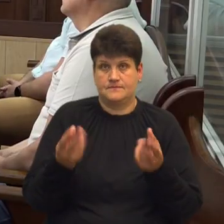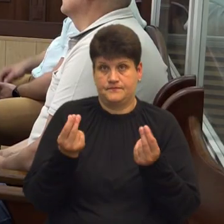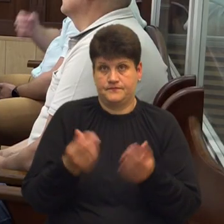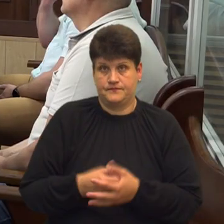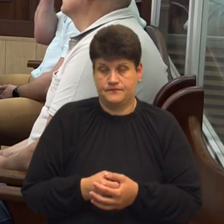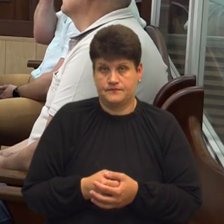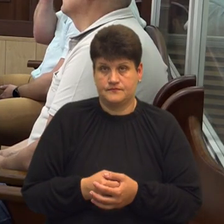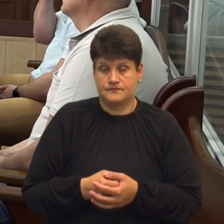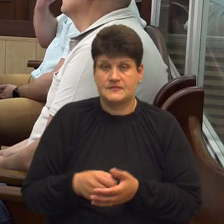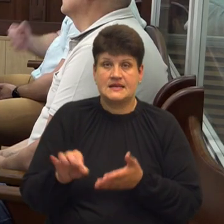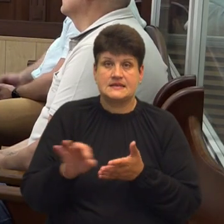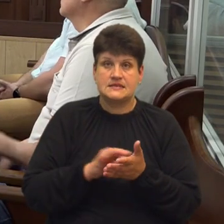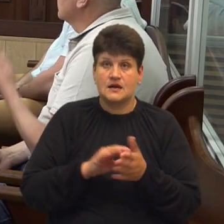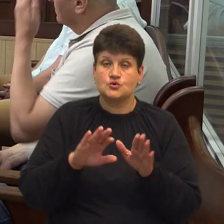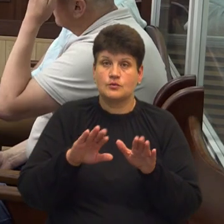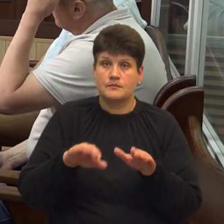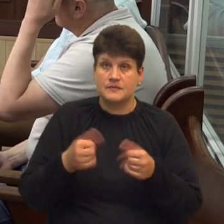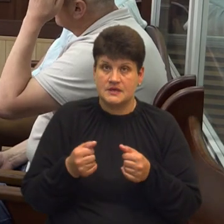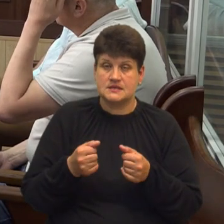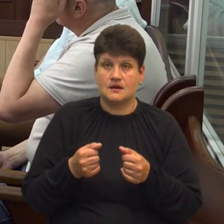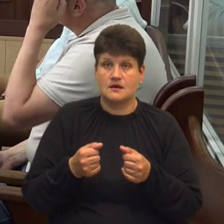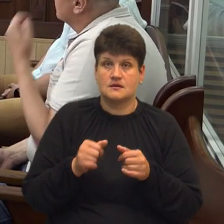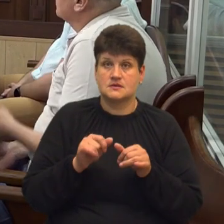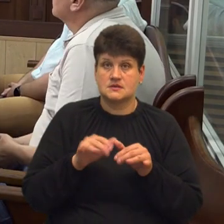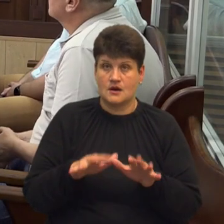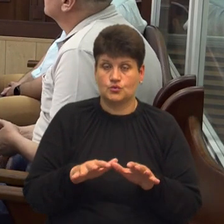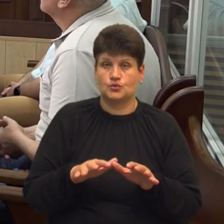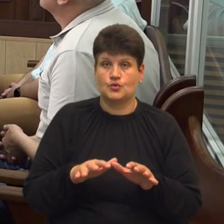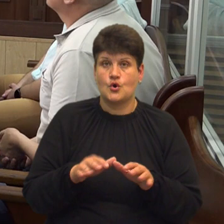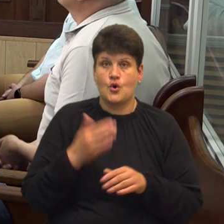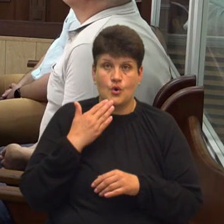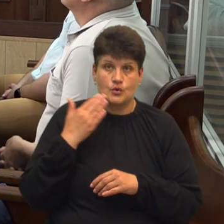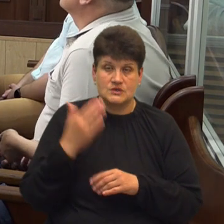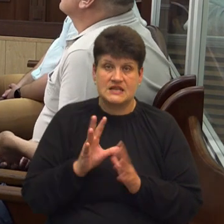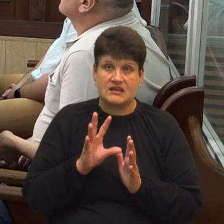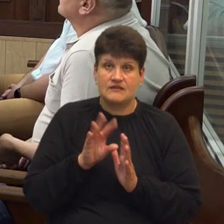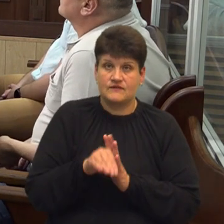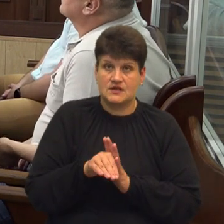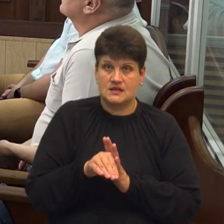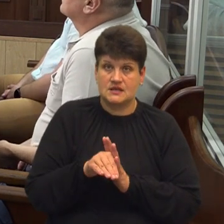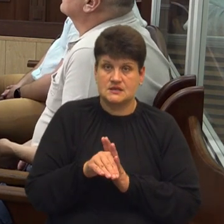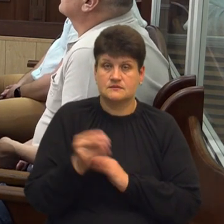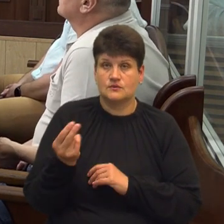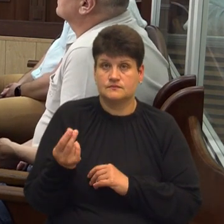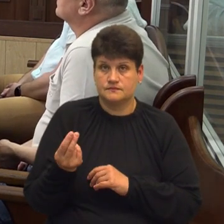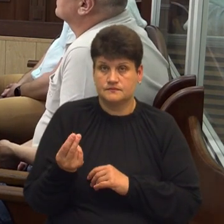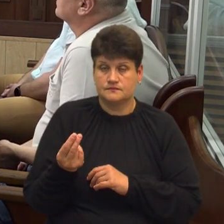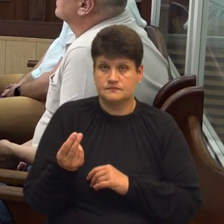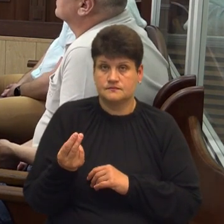Одразу після обрання запобіжного заходу останній вніс відповідну заставу, і